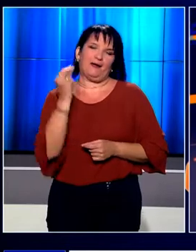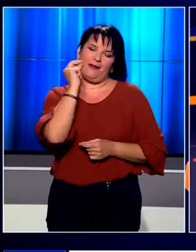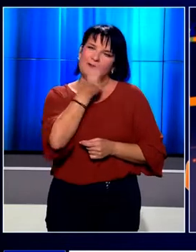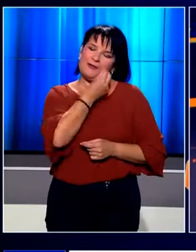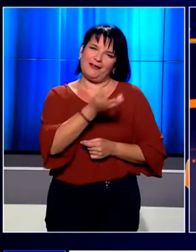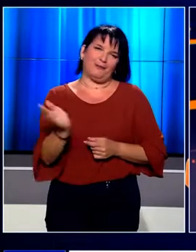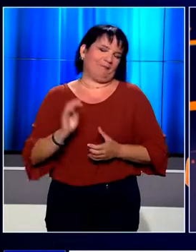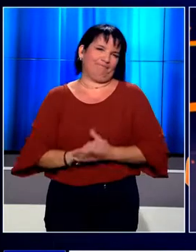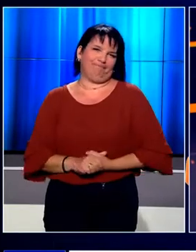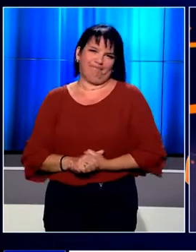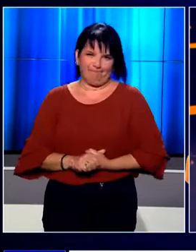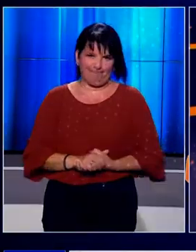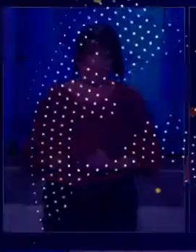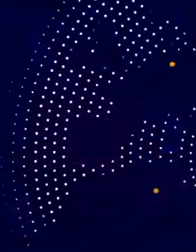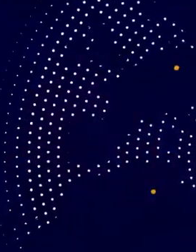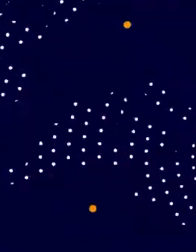Καλό απόγευμα σε όλους.